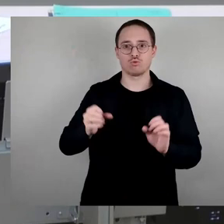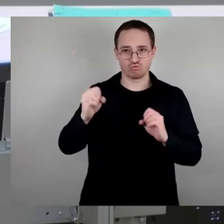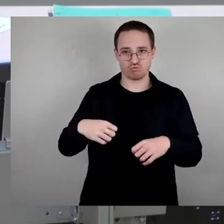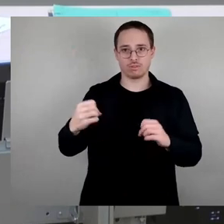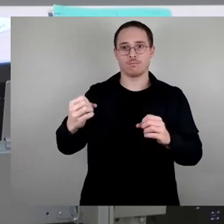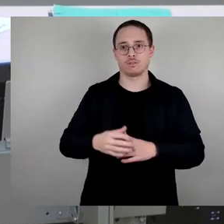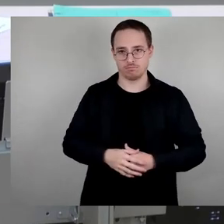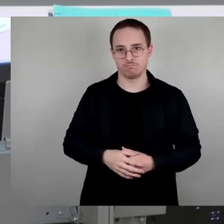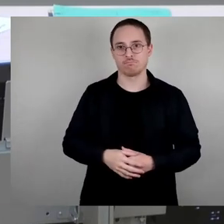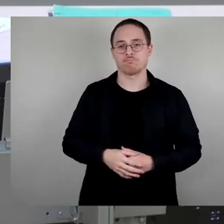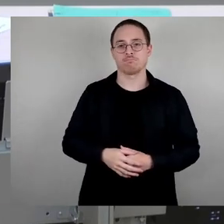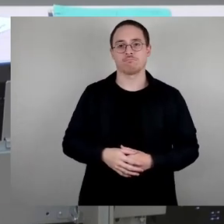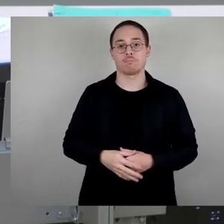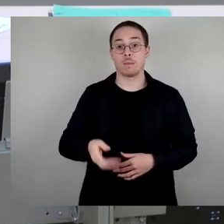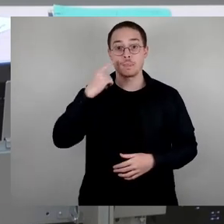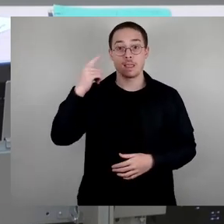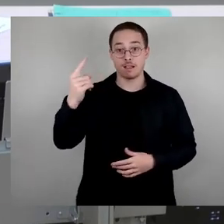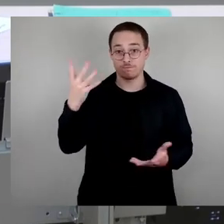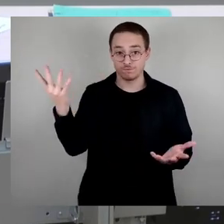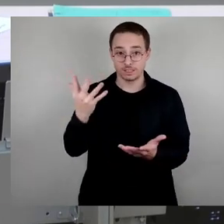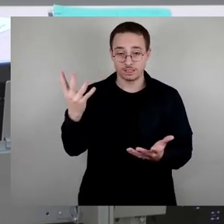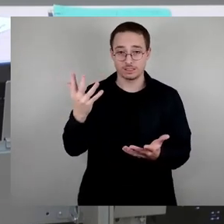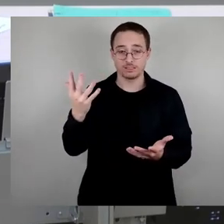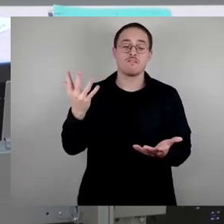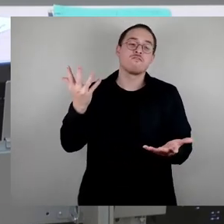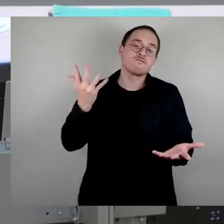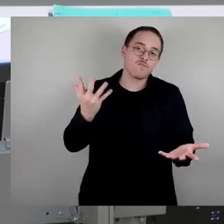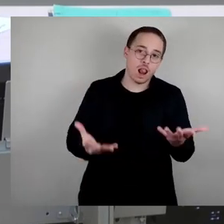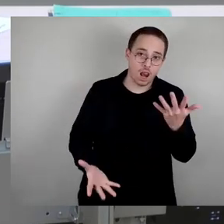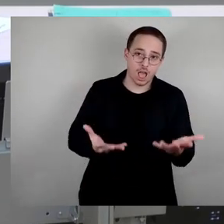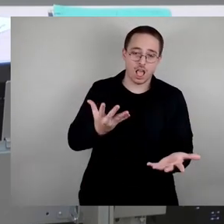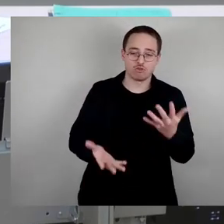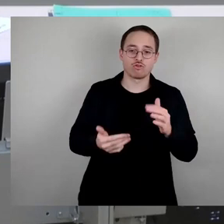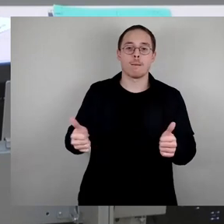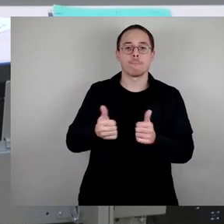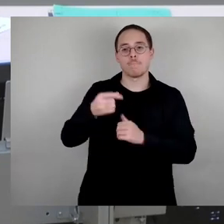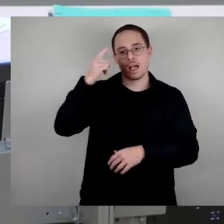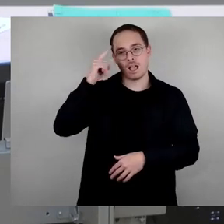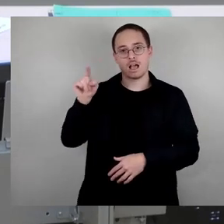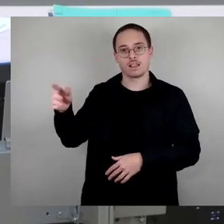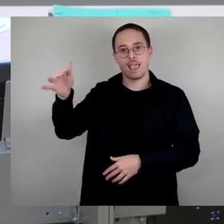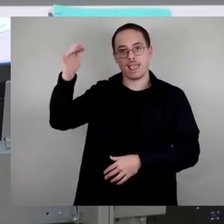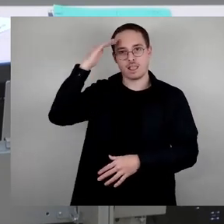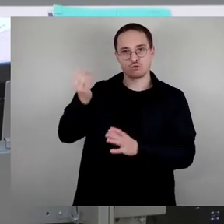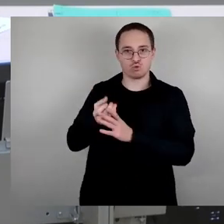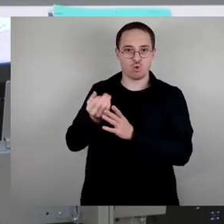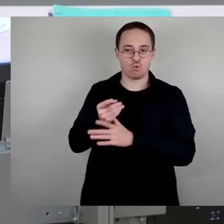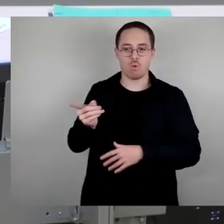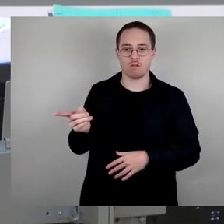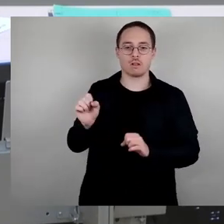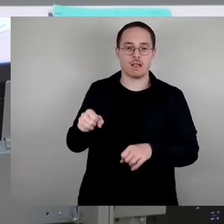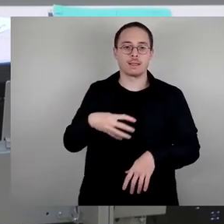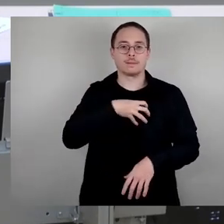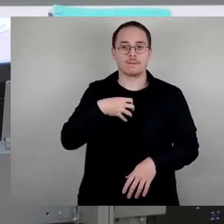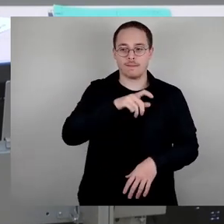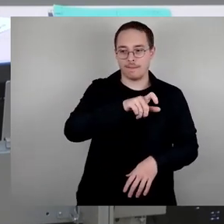Wir denken, dass möglicherweise der Beirat Erinnerungskultur auf die Idee kommt, die Dresdnerinnen und Dresdner zu